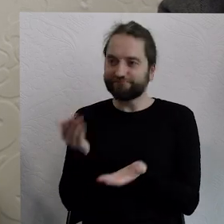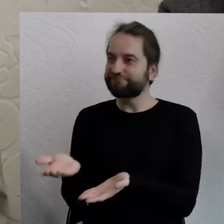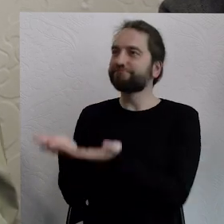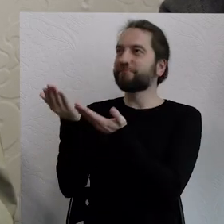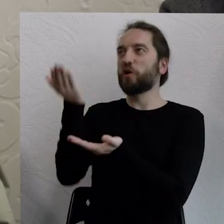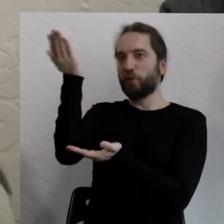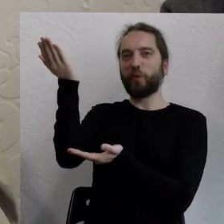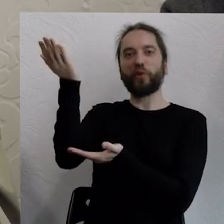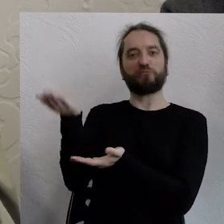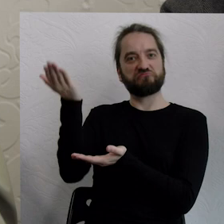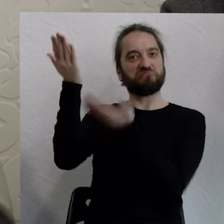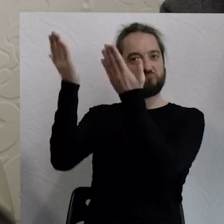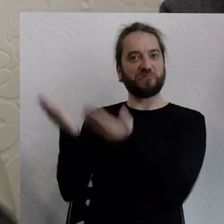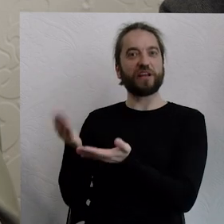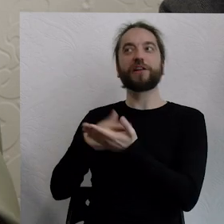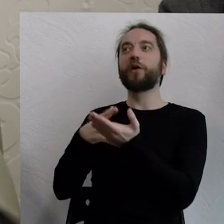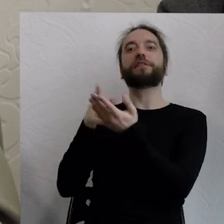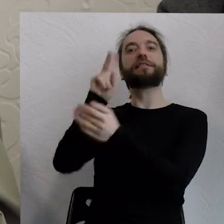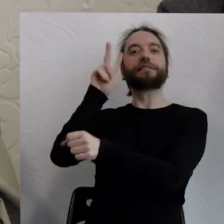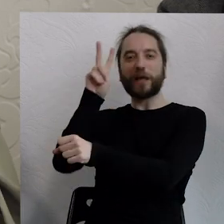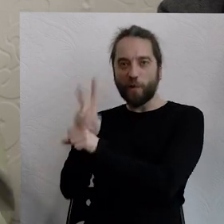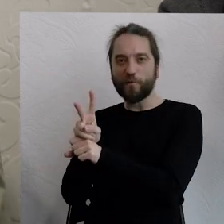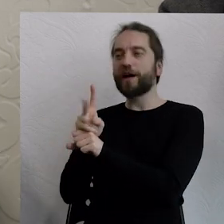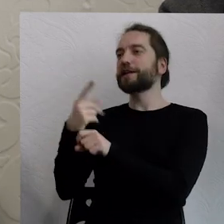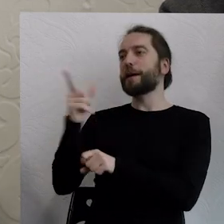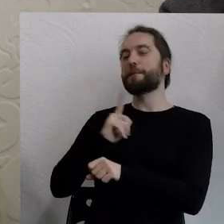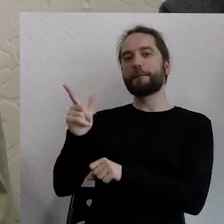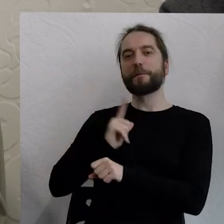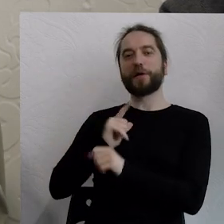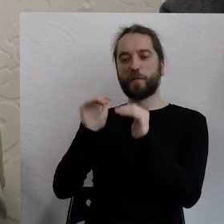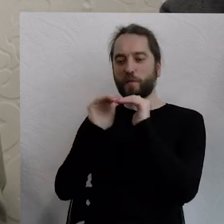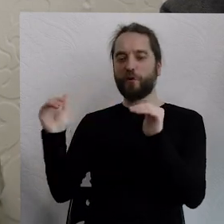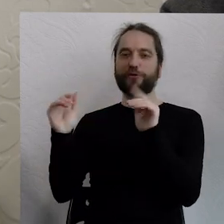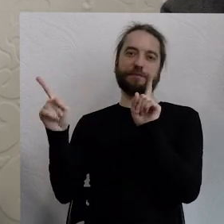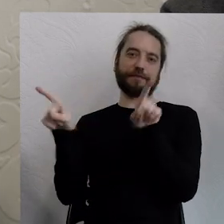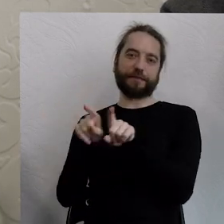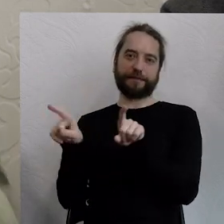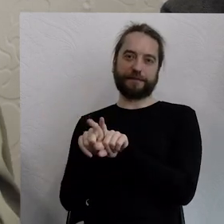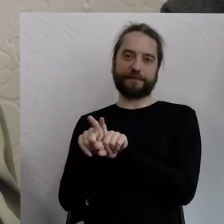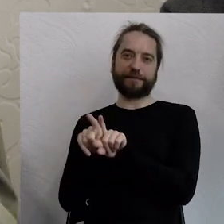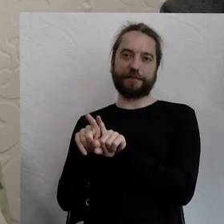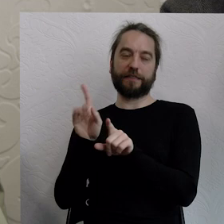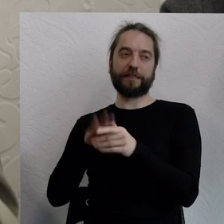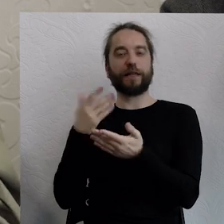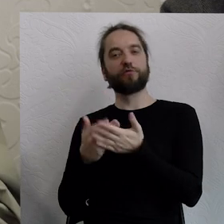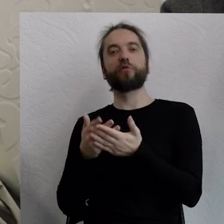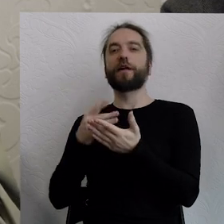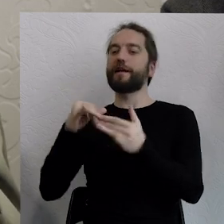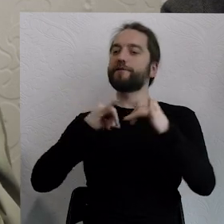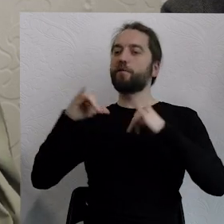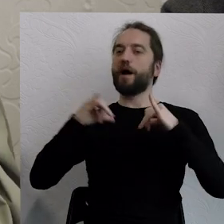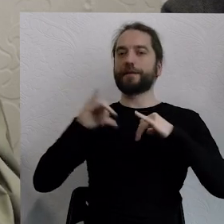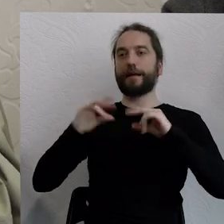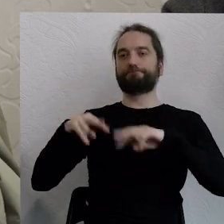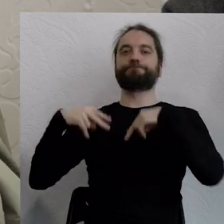też na zaufanie, no bo jeżeli jesteśmy na równych poziomach, no to wcale nie musi być tak, że przelanie władzy z jednej strony w drugą będzie